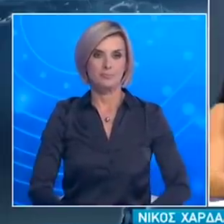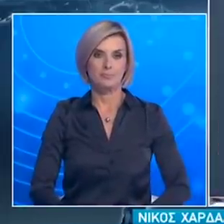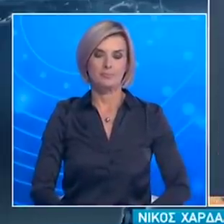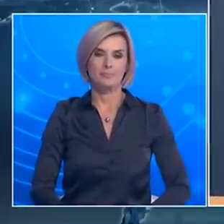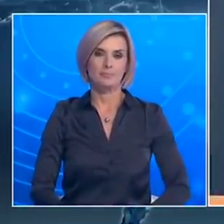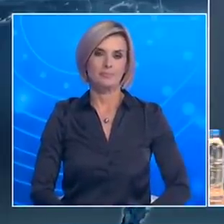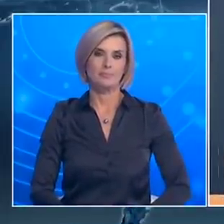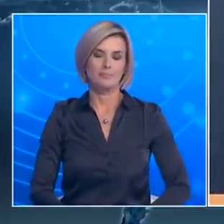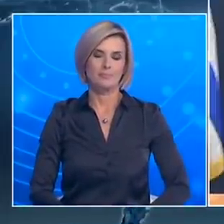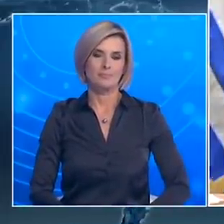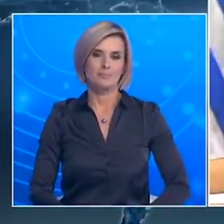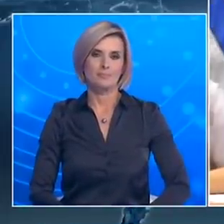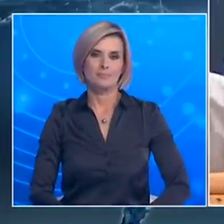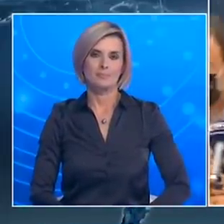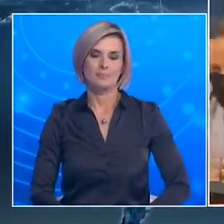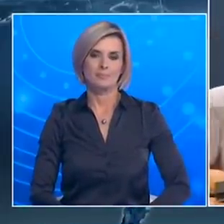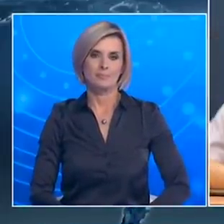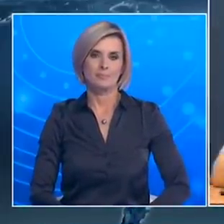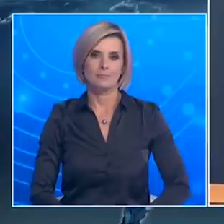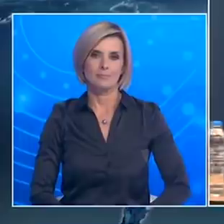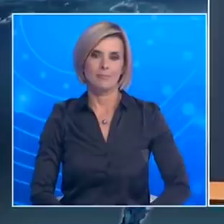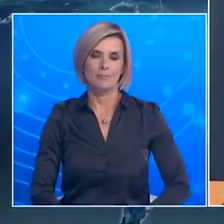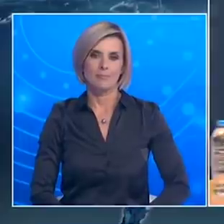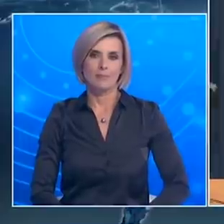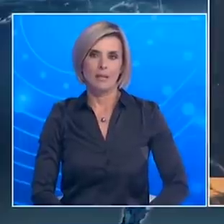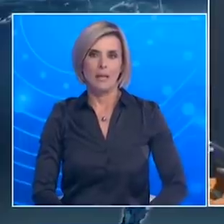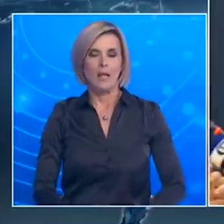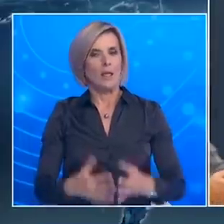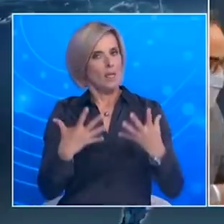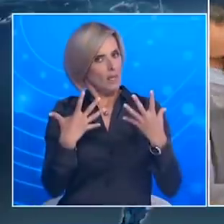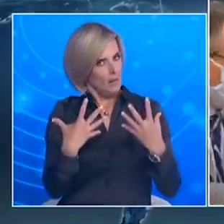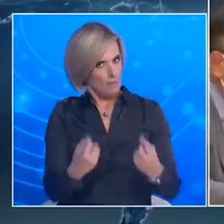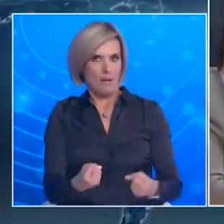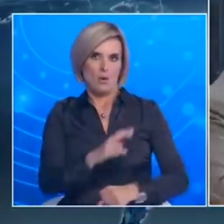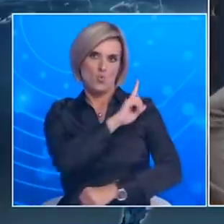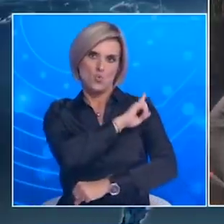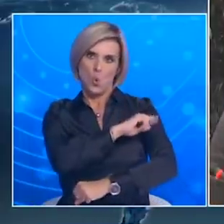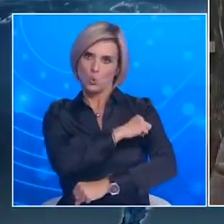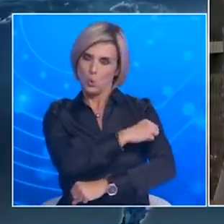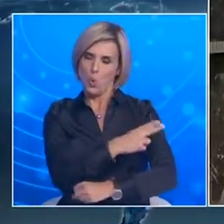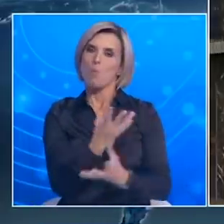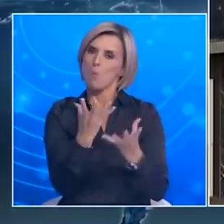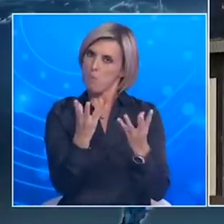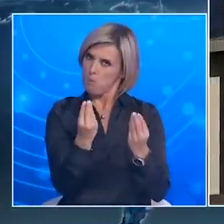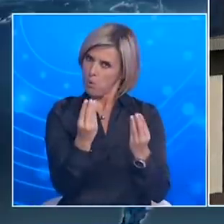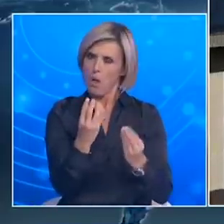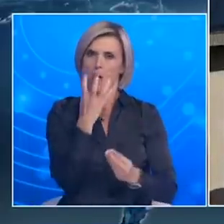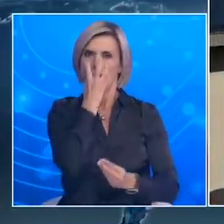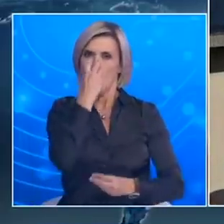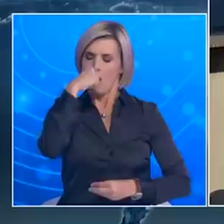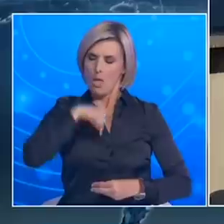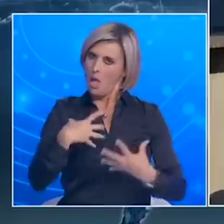Κύριε Σακά Υπάρχει μια αύξηση στις νοσηλίες Και στις εισαγωγές Δεν θεωρούμε ότι είναι